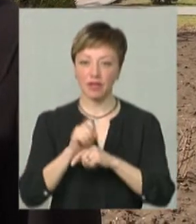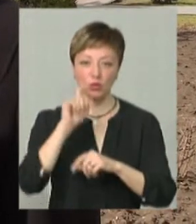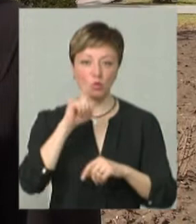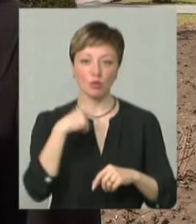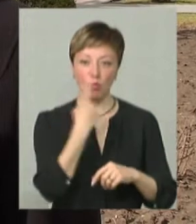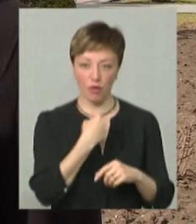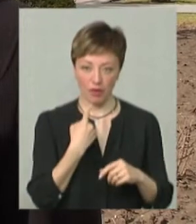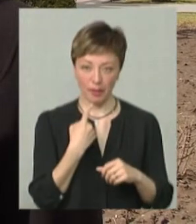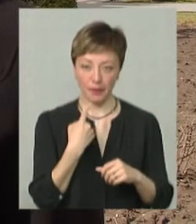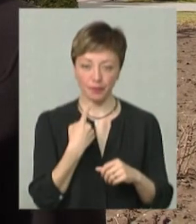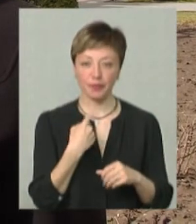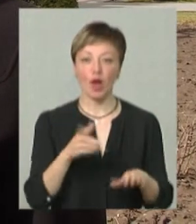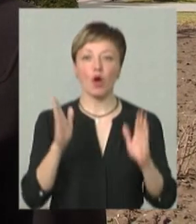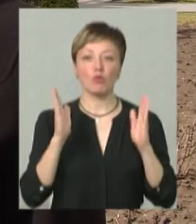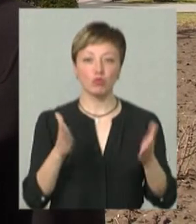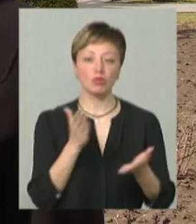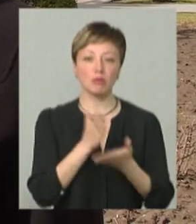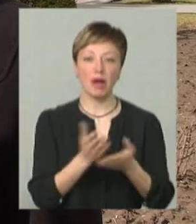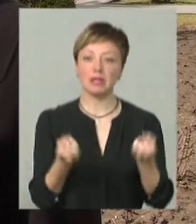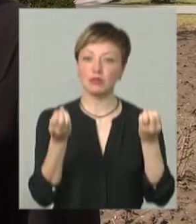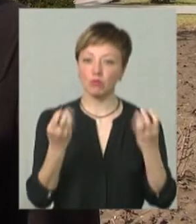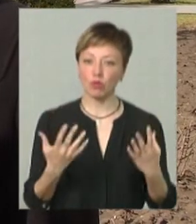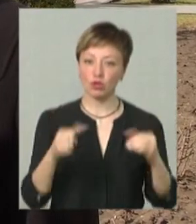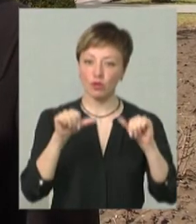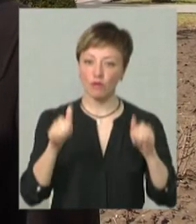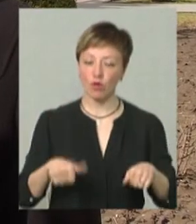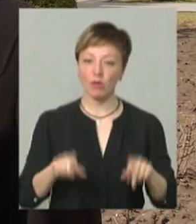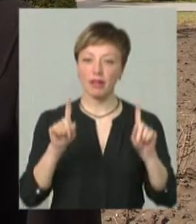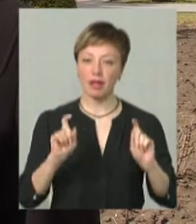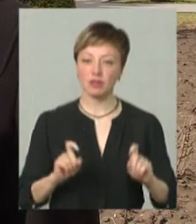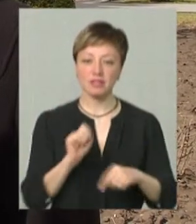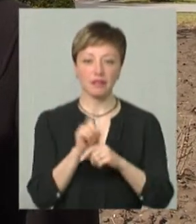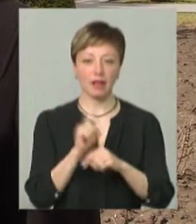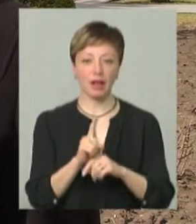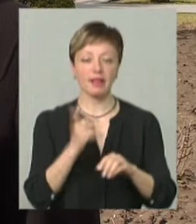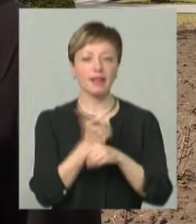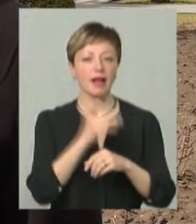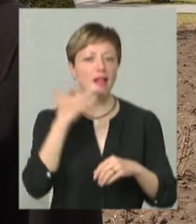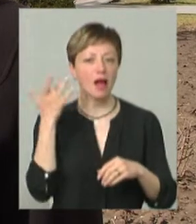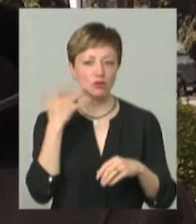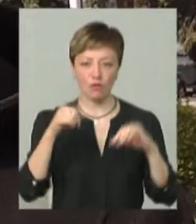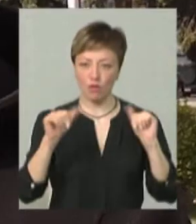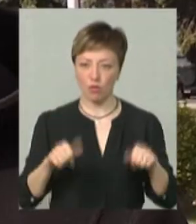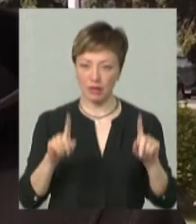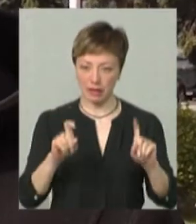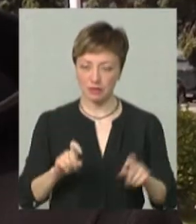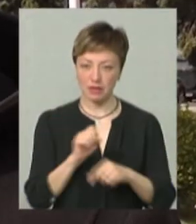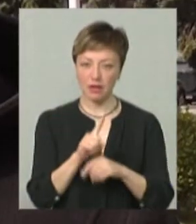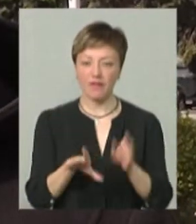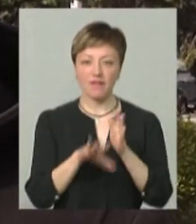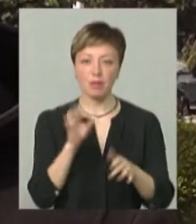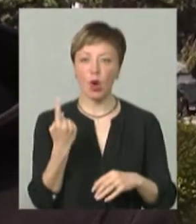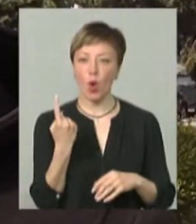української мови будуть мати спрощену форму тестових завдань, тобто найлегшу форму тестових завдань. Вибір однієї